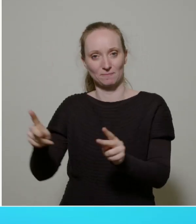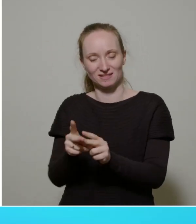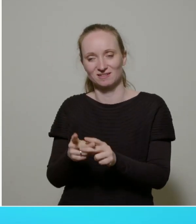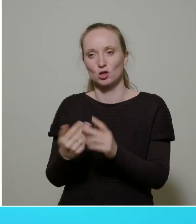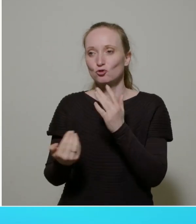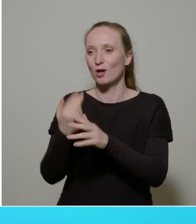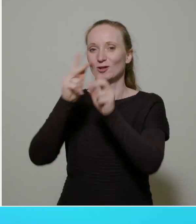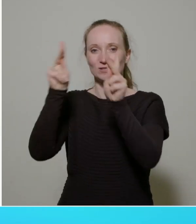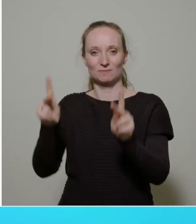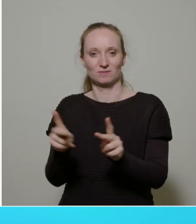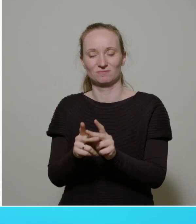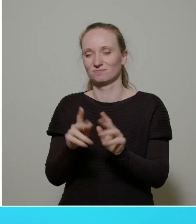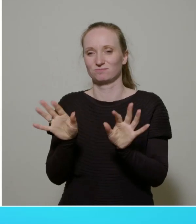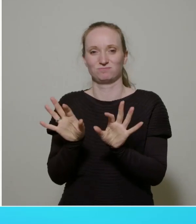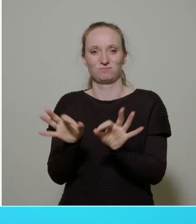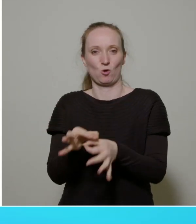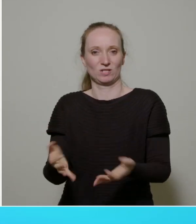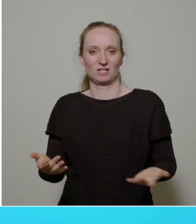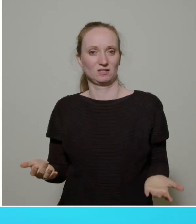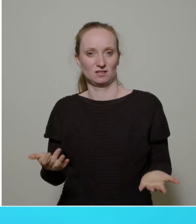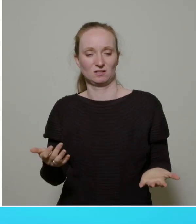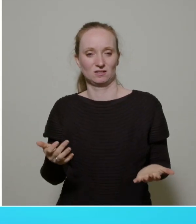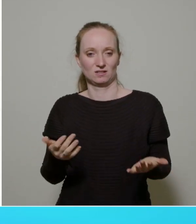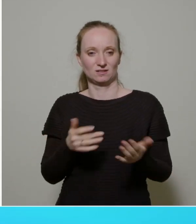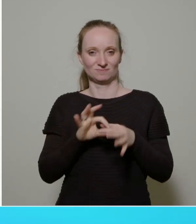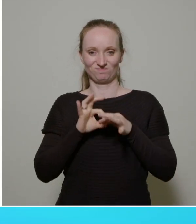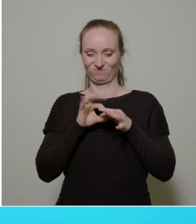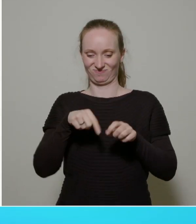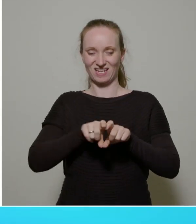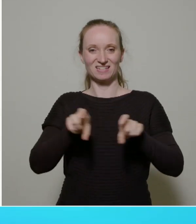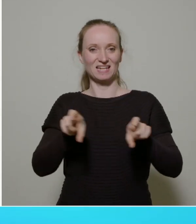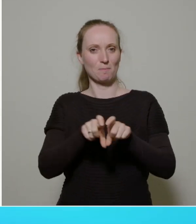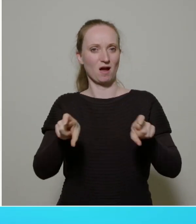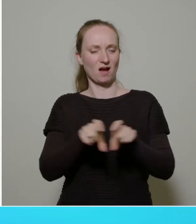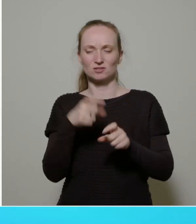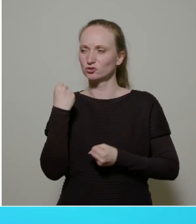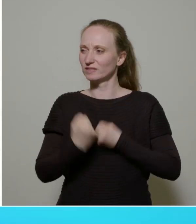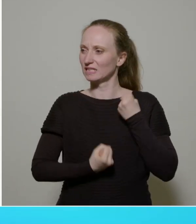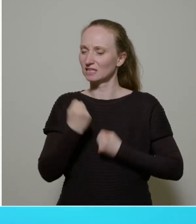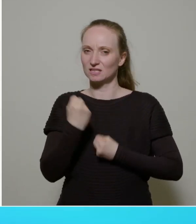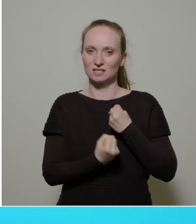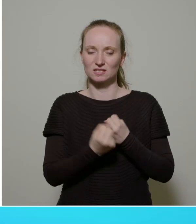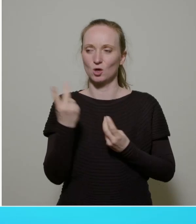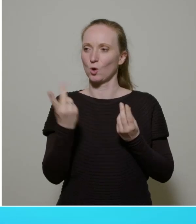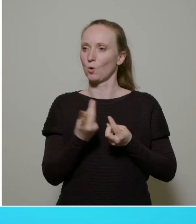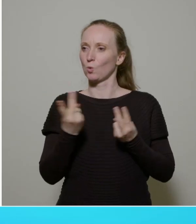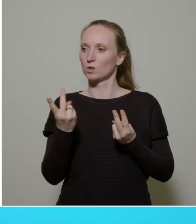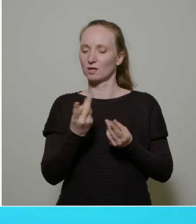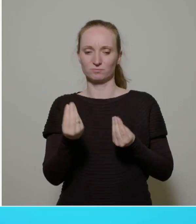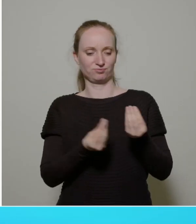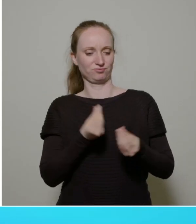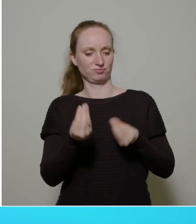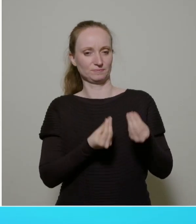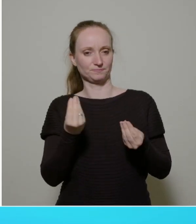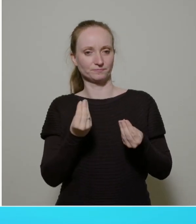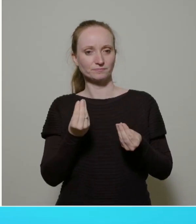Irgendwie ist es bei dem Thema ganz schwierig, sich darauf zu beschränken oder einzusehen, dass es am Ende eine